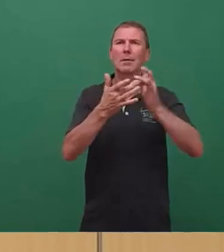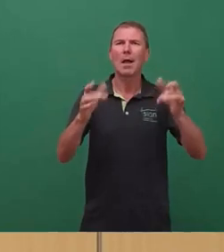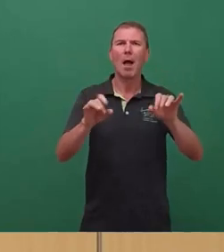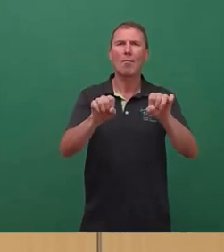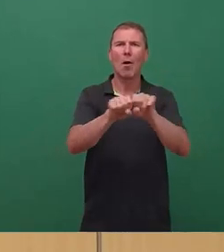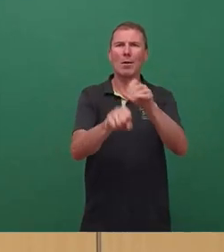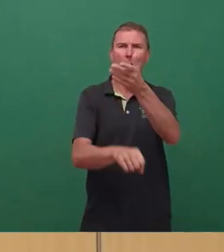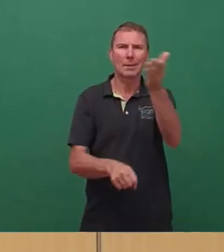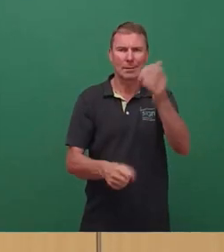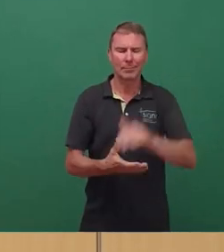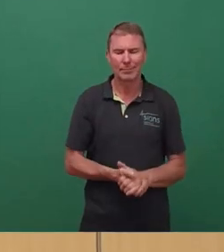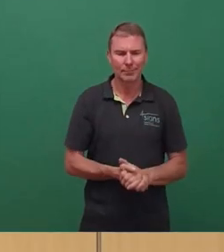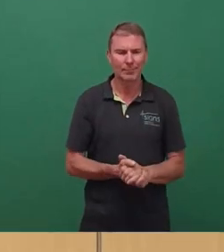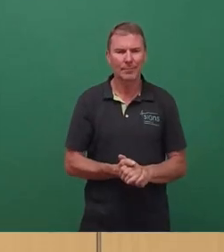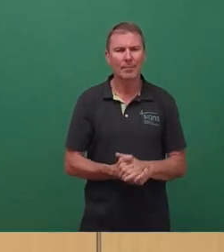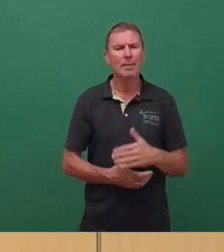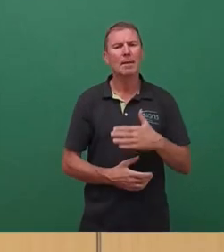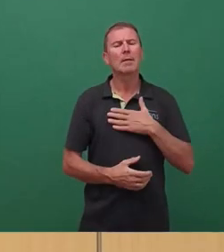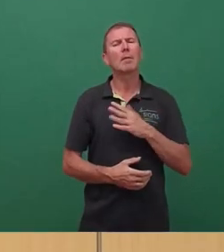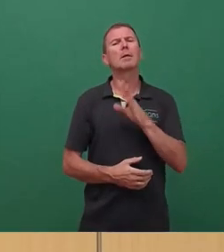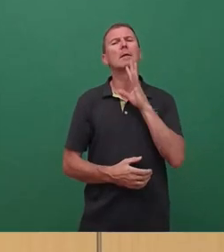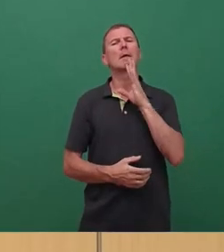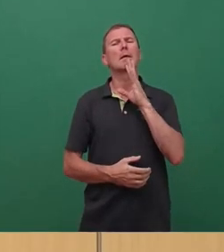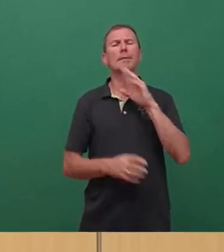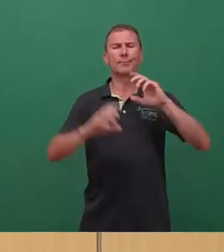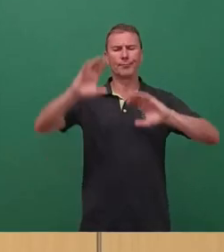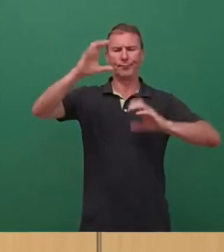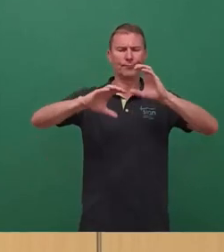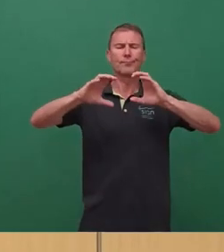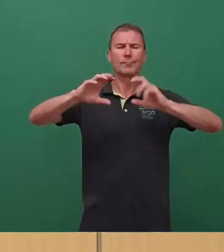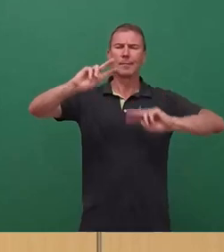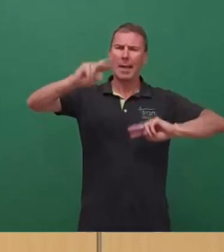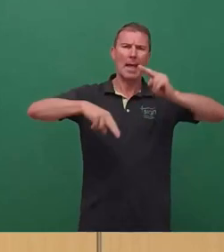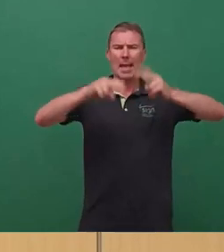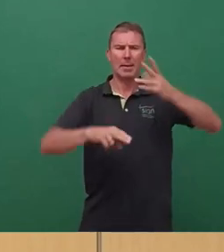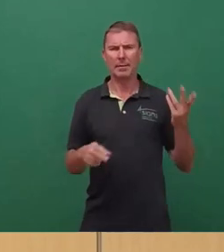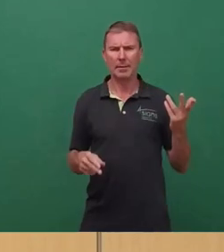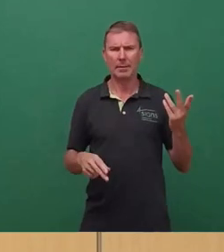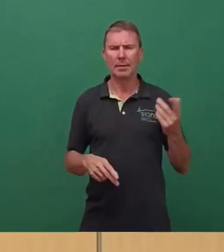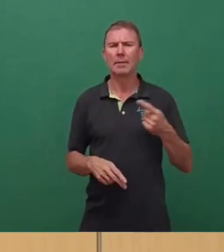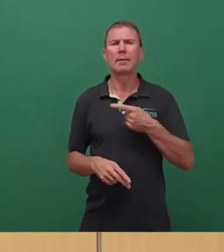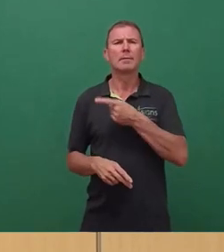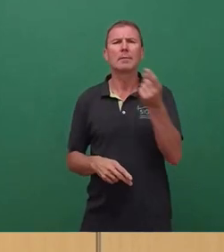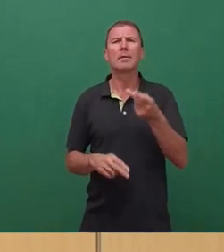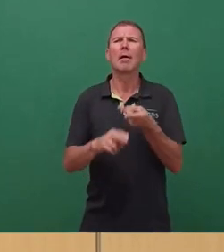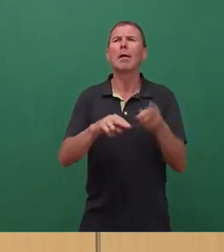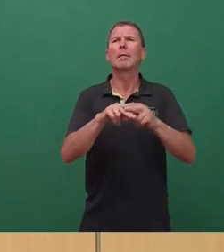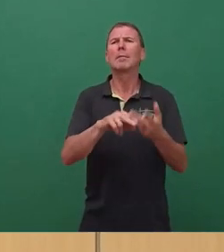Ich möchte jetzt meine Rede etwas umstrukturieren, sodass Sie nicht alles gleich doppelt und dreifach hören.